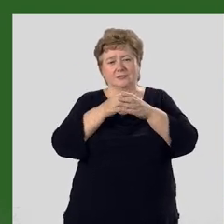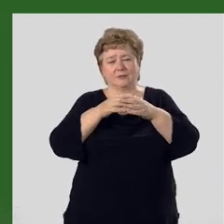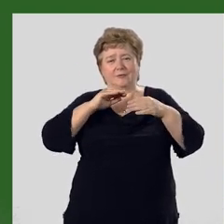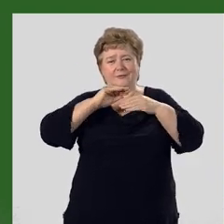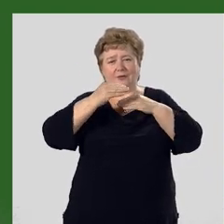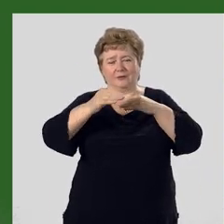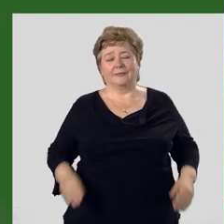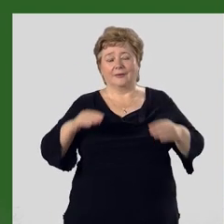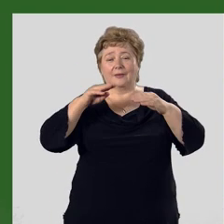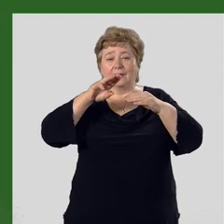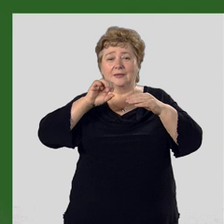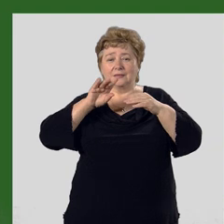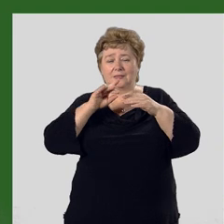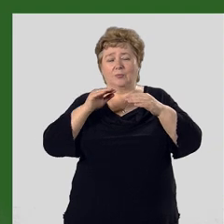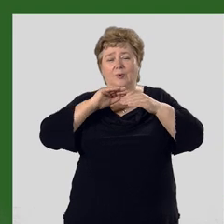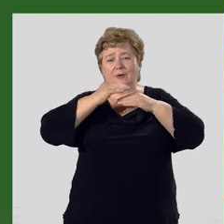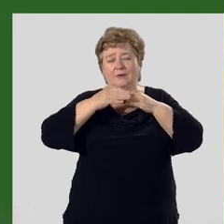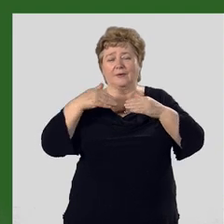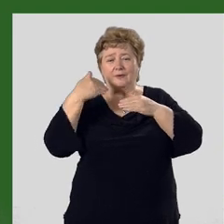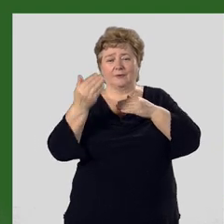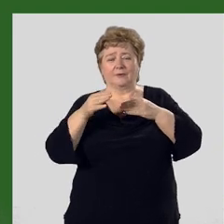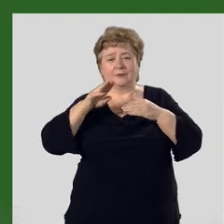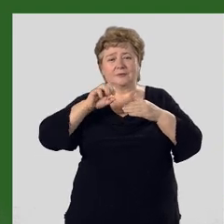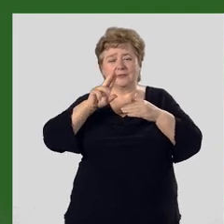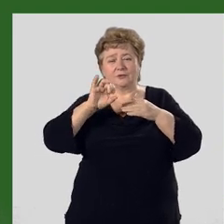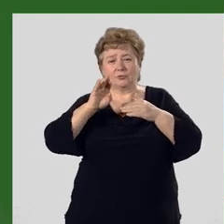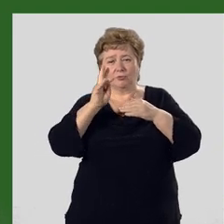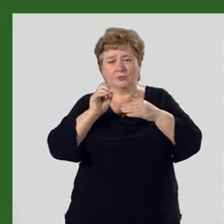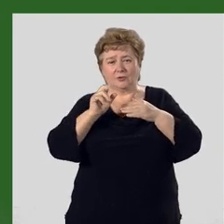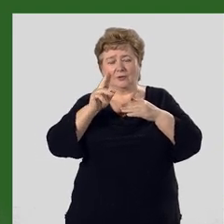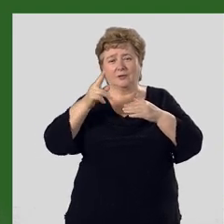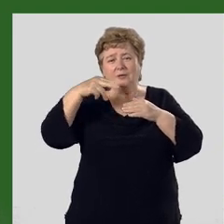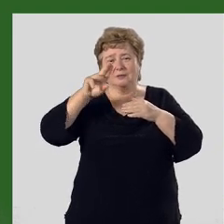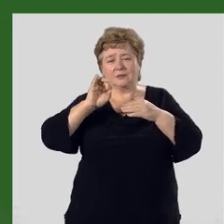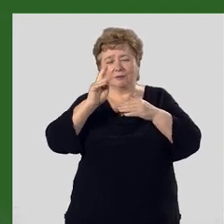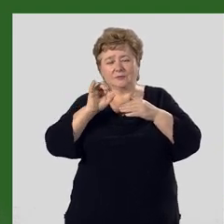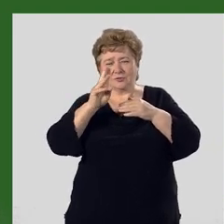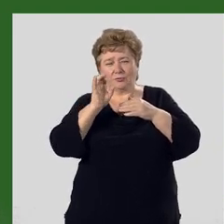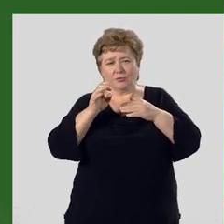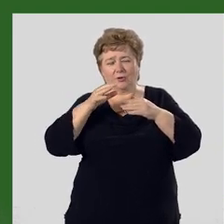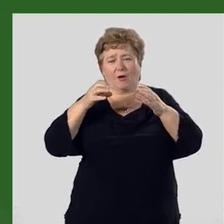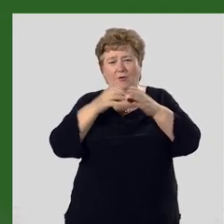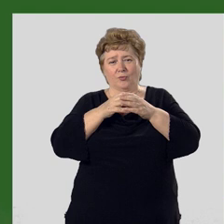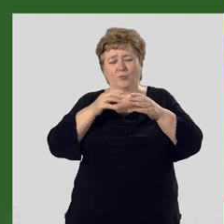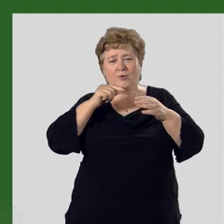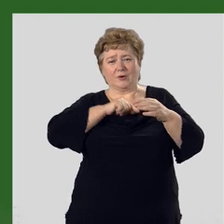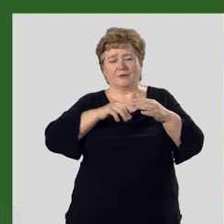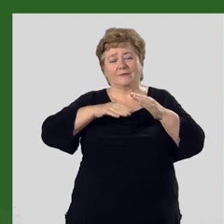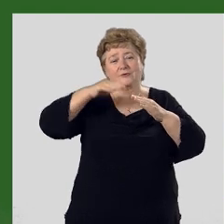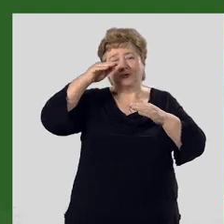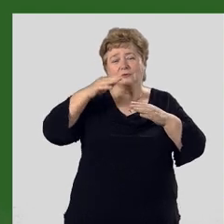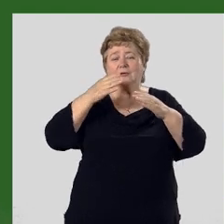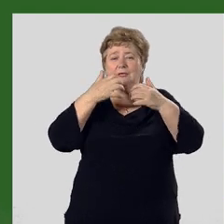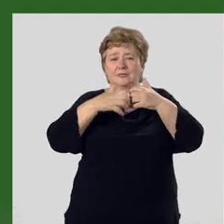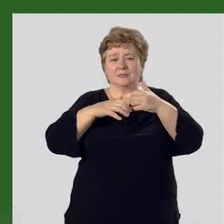рельефа. Типы рельефа, относящие к тектонико-денудационной группе, характерны для высоких